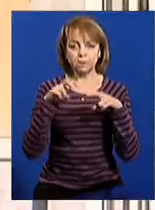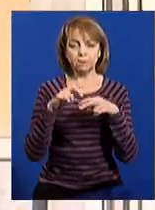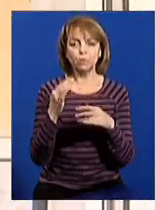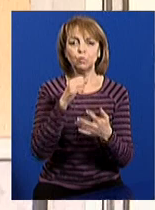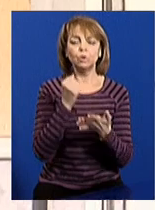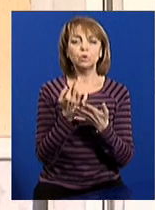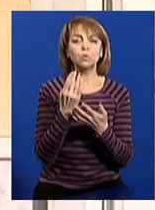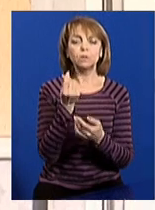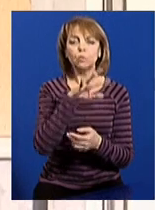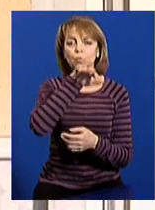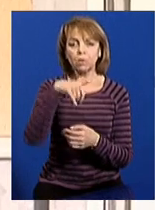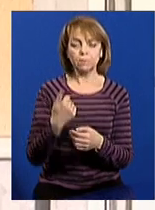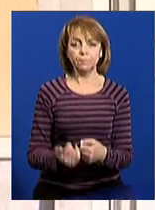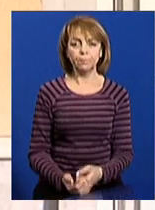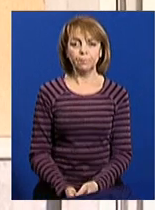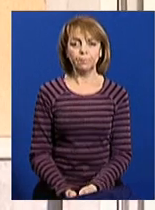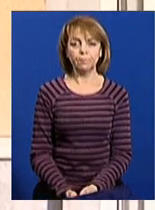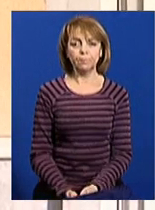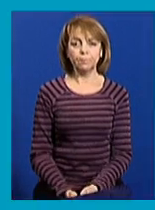встановити суму викрадених коштів.